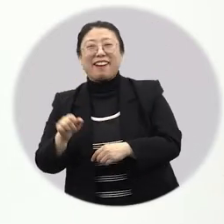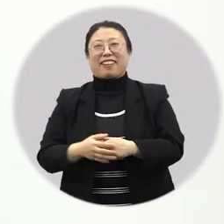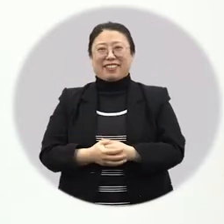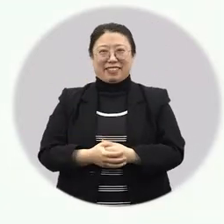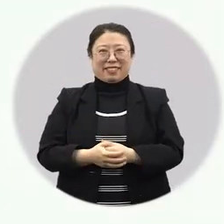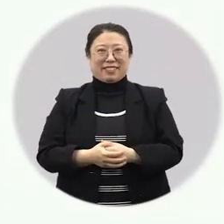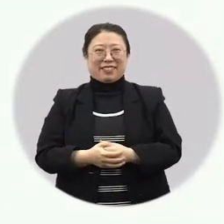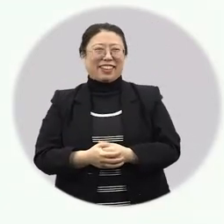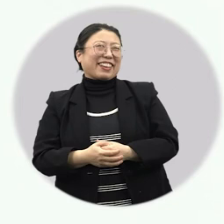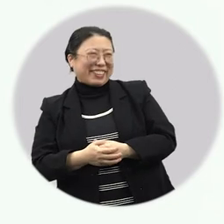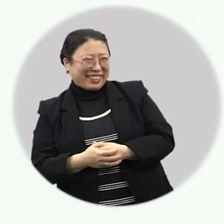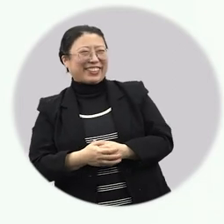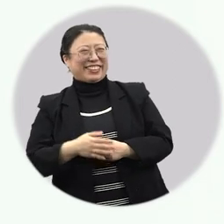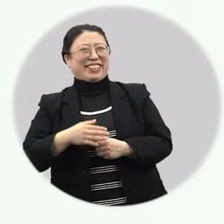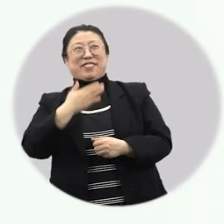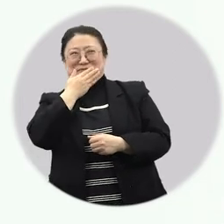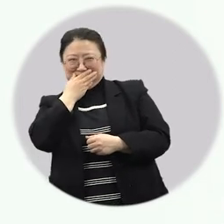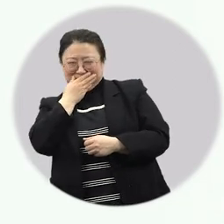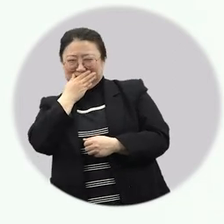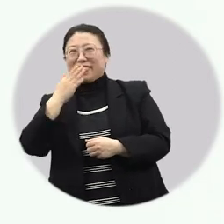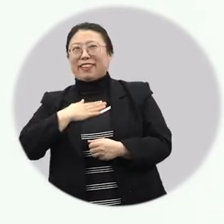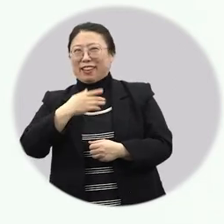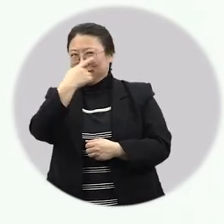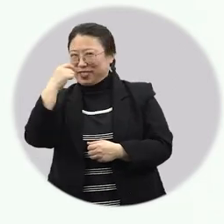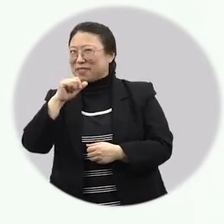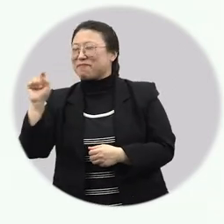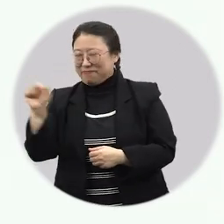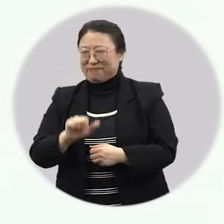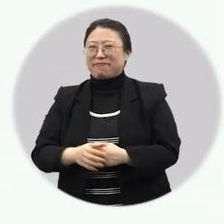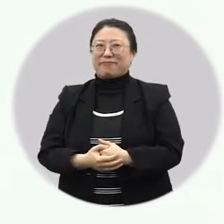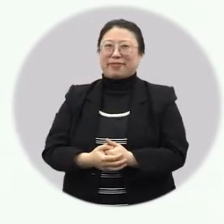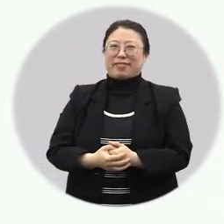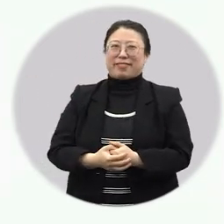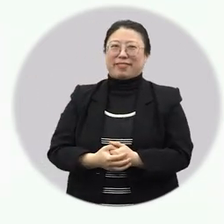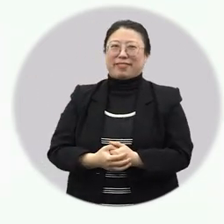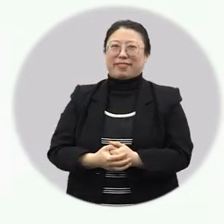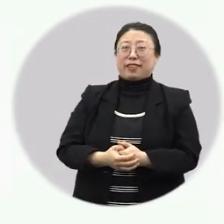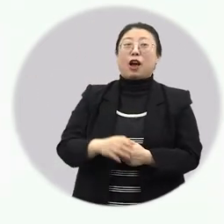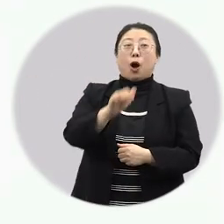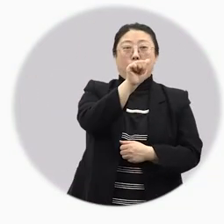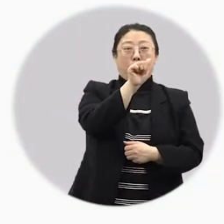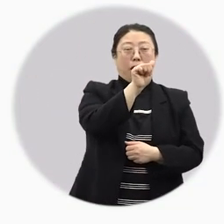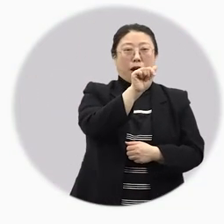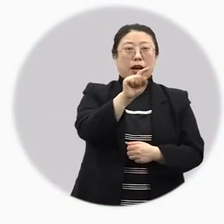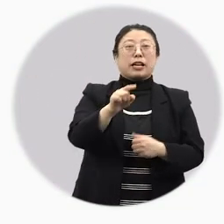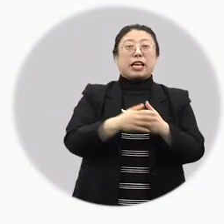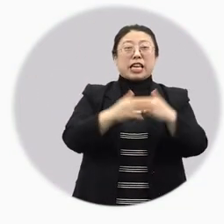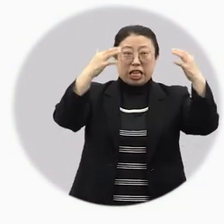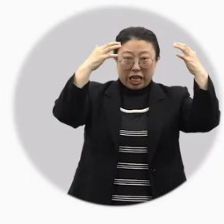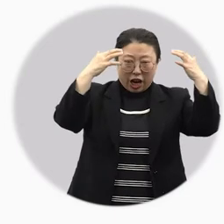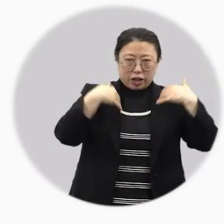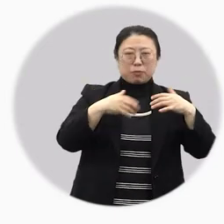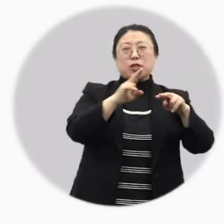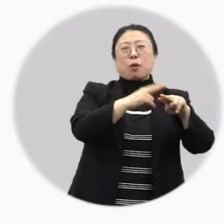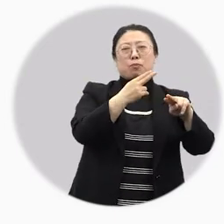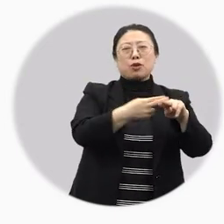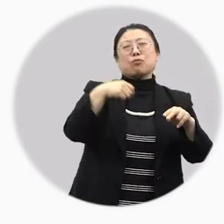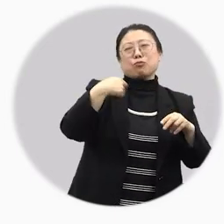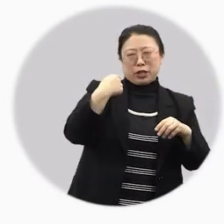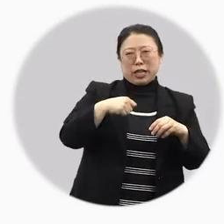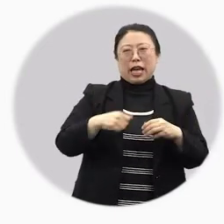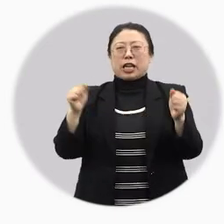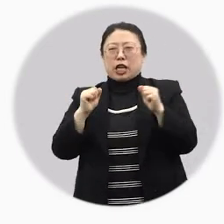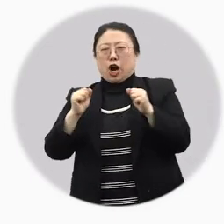찾아냈네요. 제가 한 눈썰미하죠. 하선동력은 여름 단호 선물은